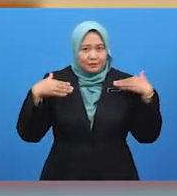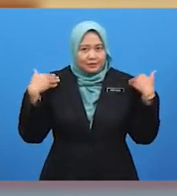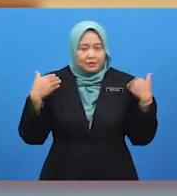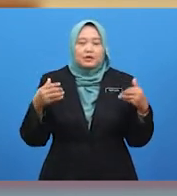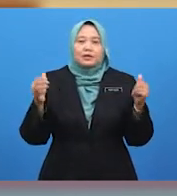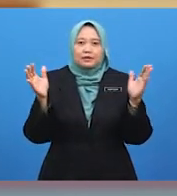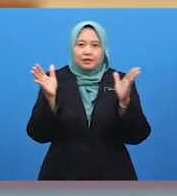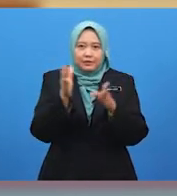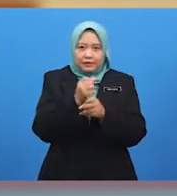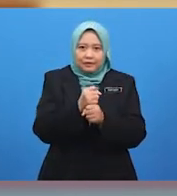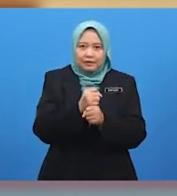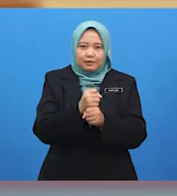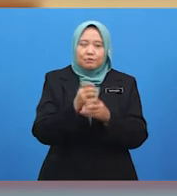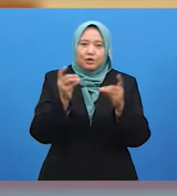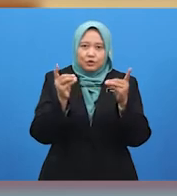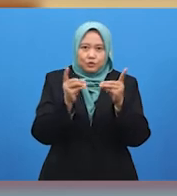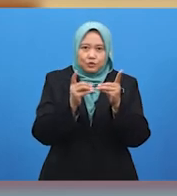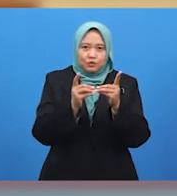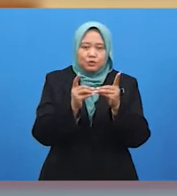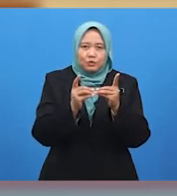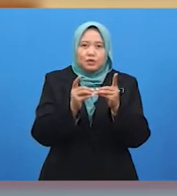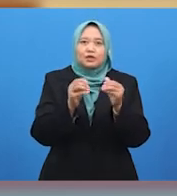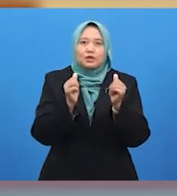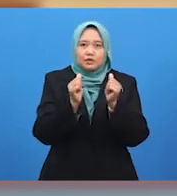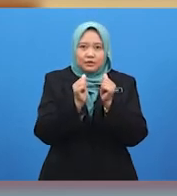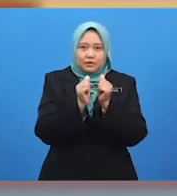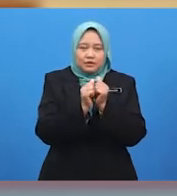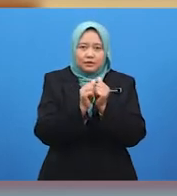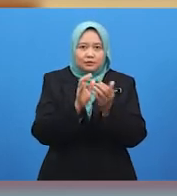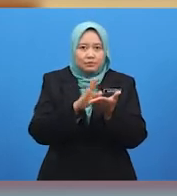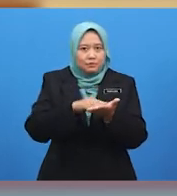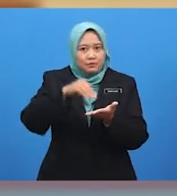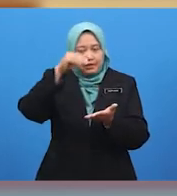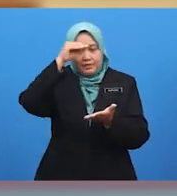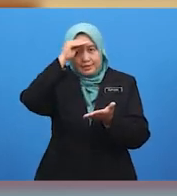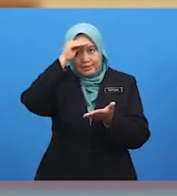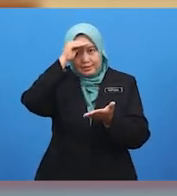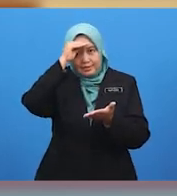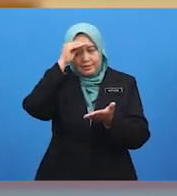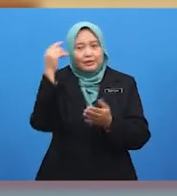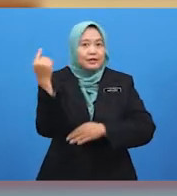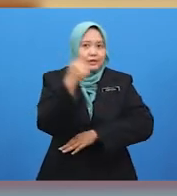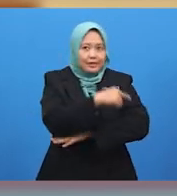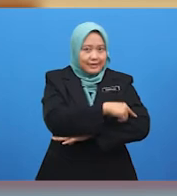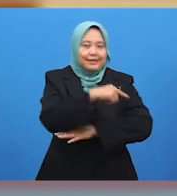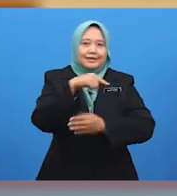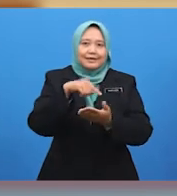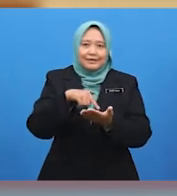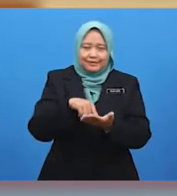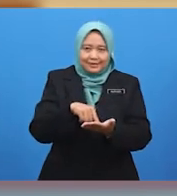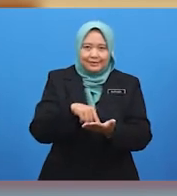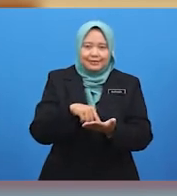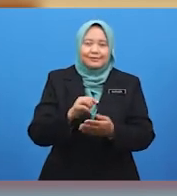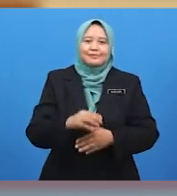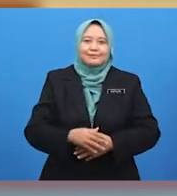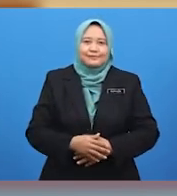bertemu kembali dalam satu lagi pengajaran dan pembelajaran yang mantap dan hebat untuk murid